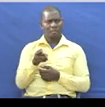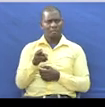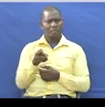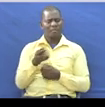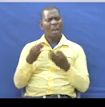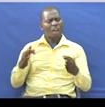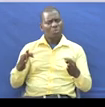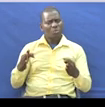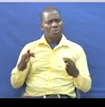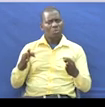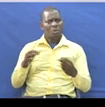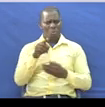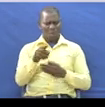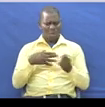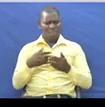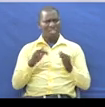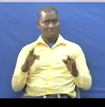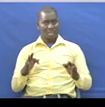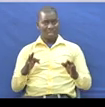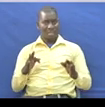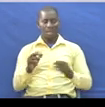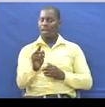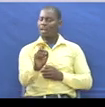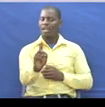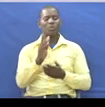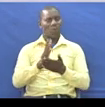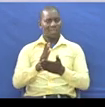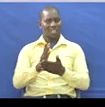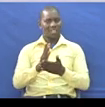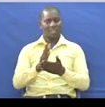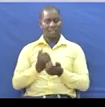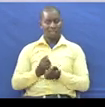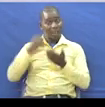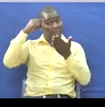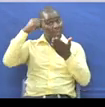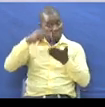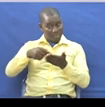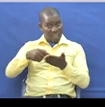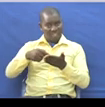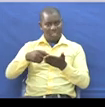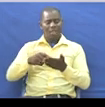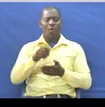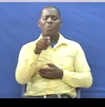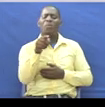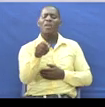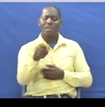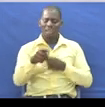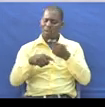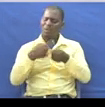Tafsiri nzuri Jewe unafanya je Hapana Hapa Anachomanisha Nikuamba tu Unaindeliaje